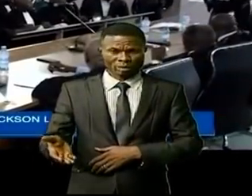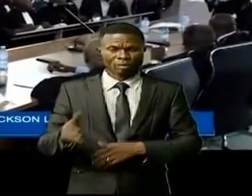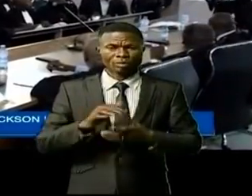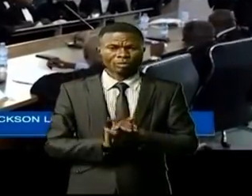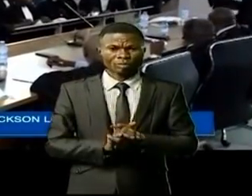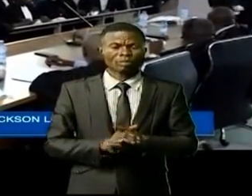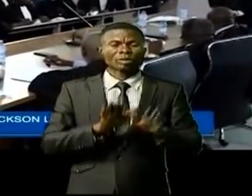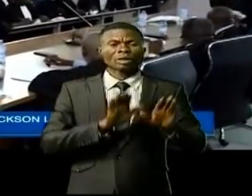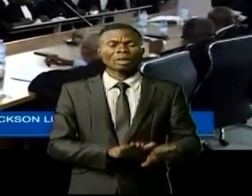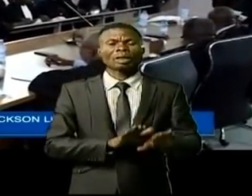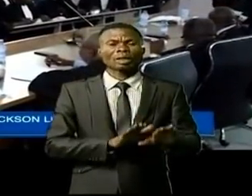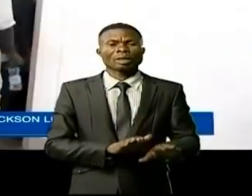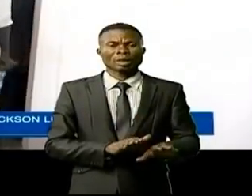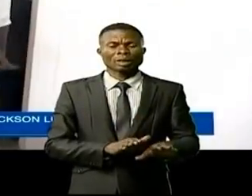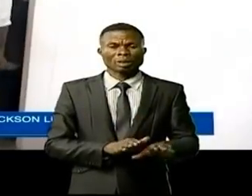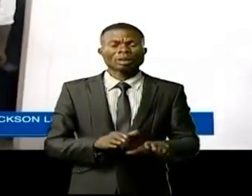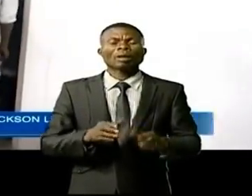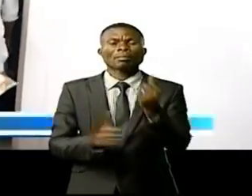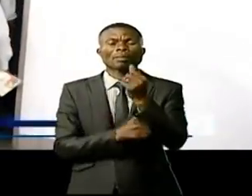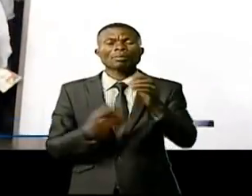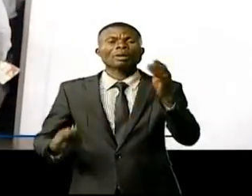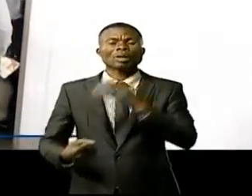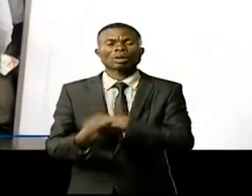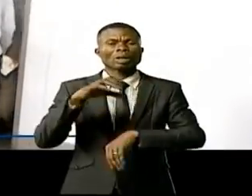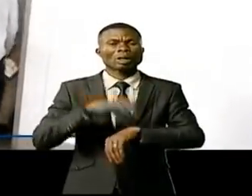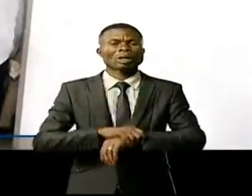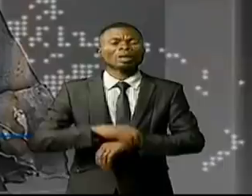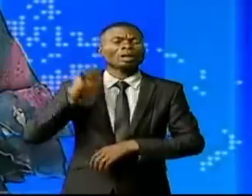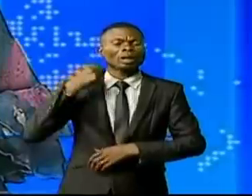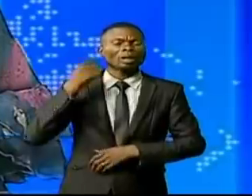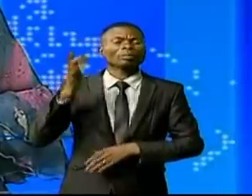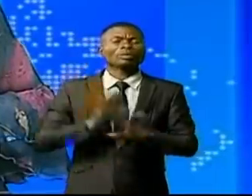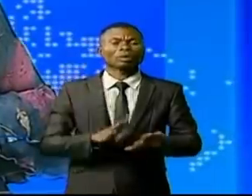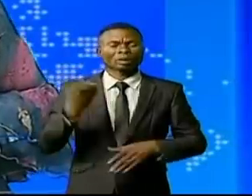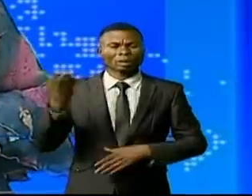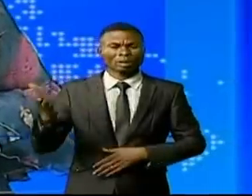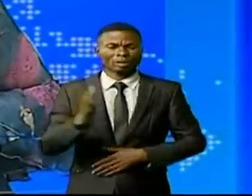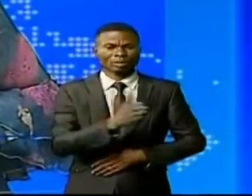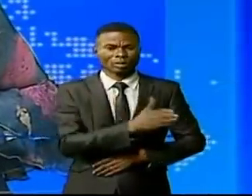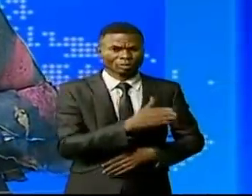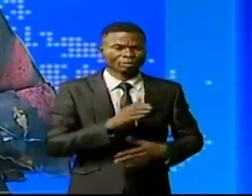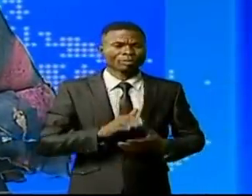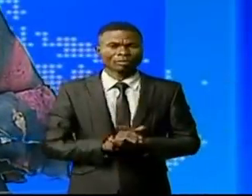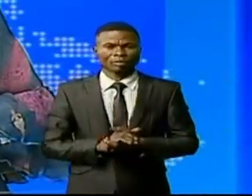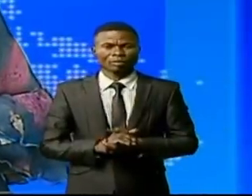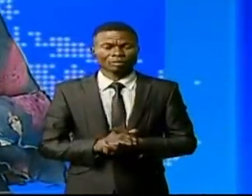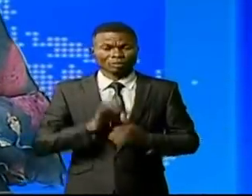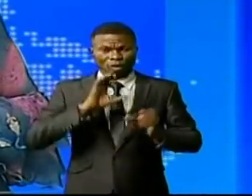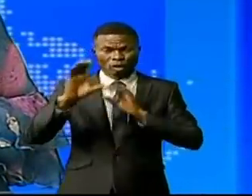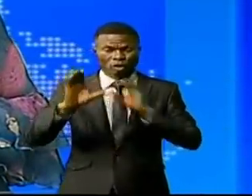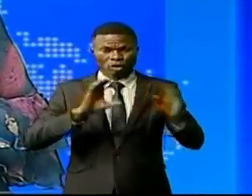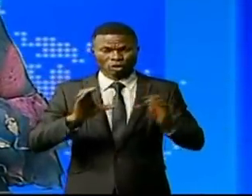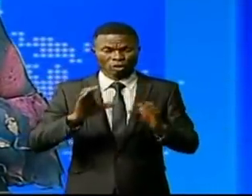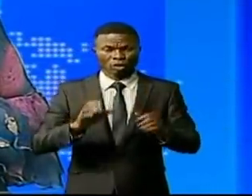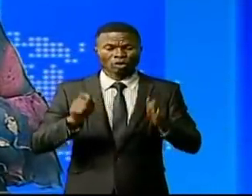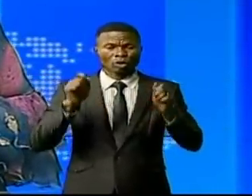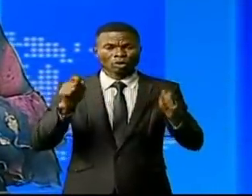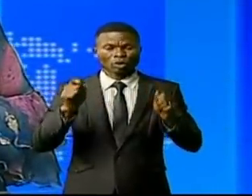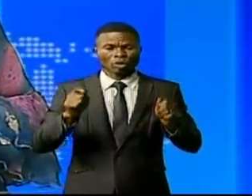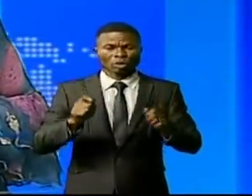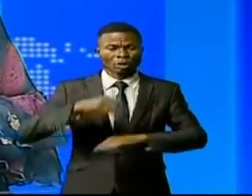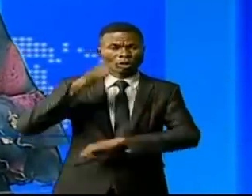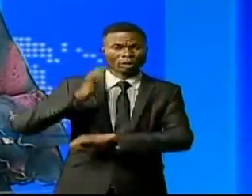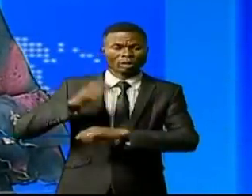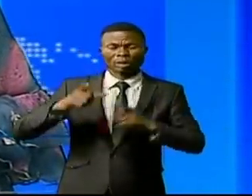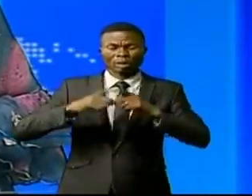En attendant, les accusés sont détenus en prison. Et ce communiqué de presse, le tribunal de